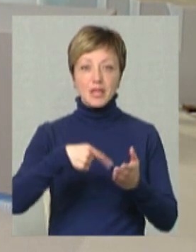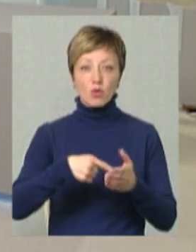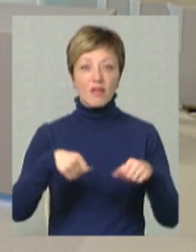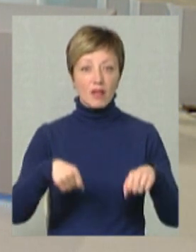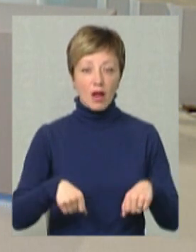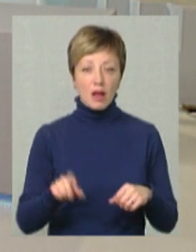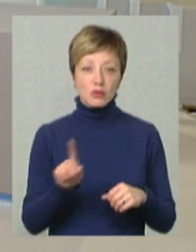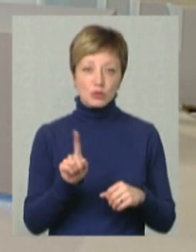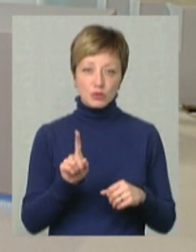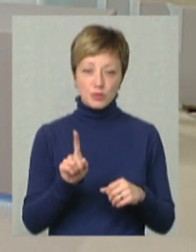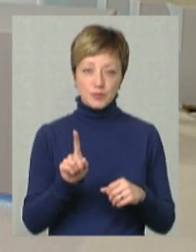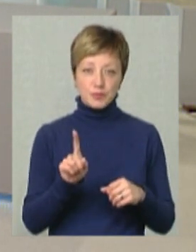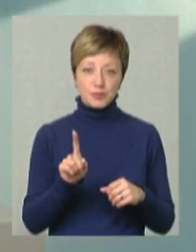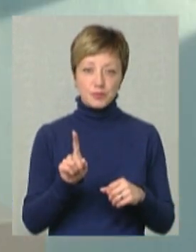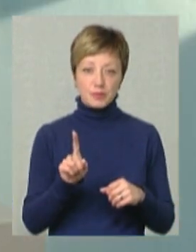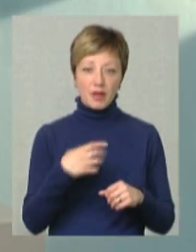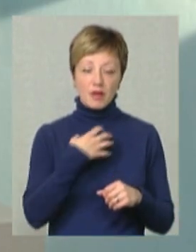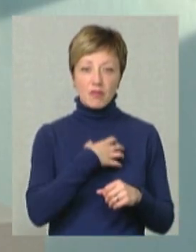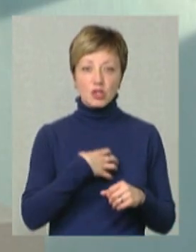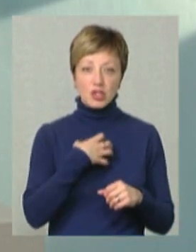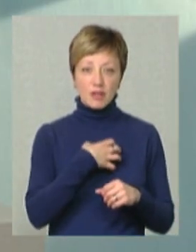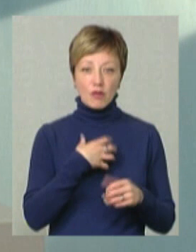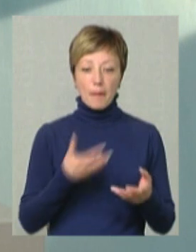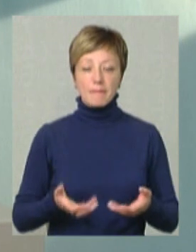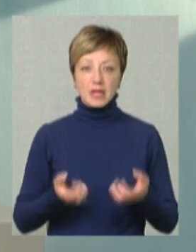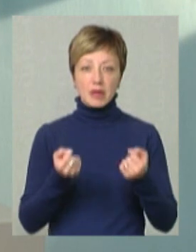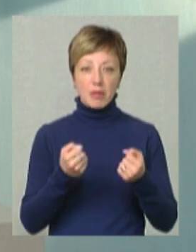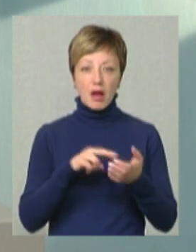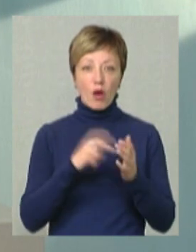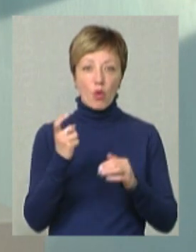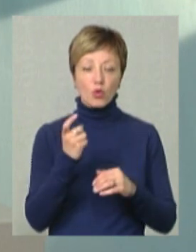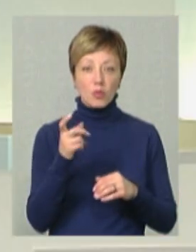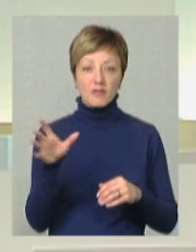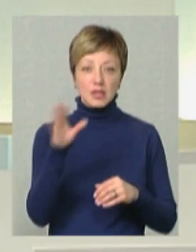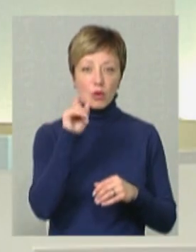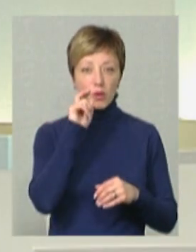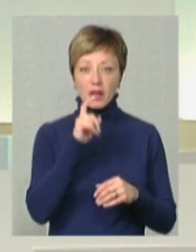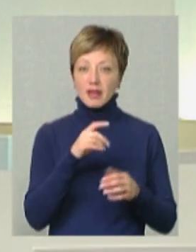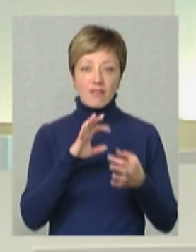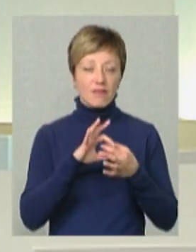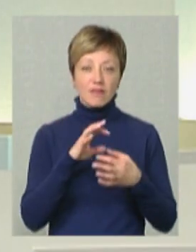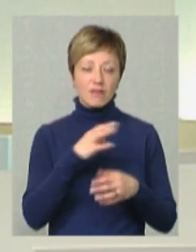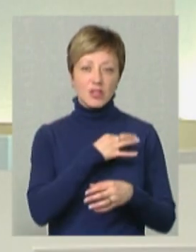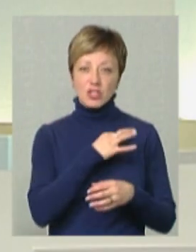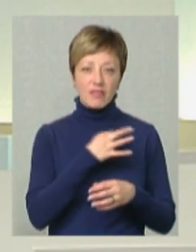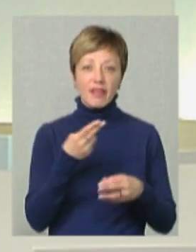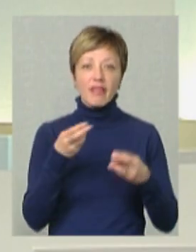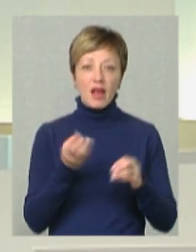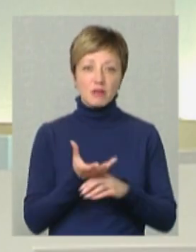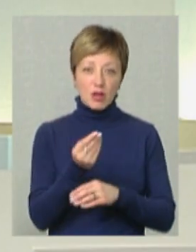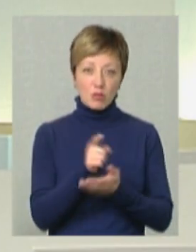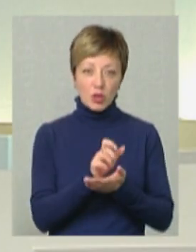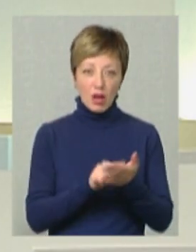важливо підтримати економіку всієї України, не важливо, де сплачуються податки, головне, щоб вони